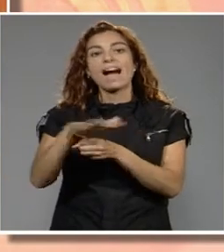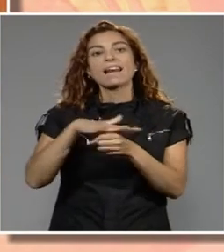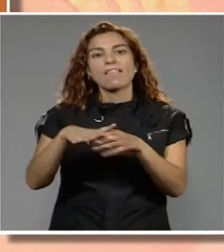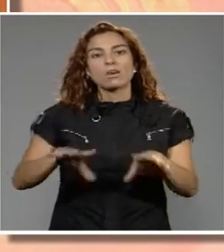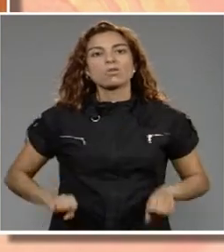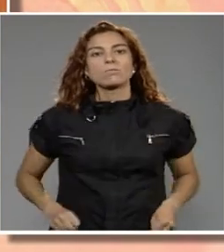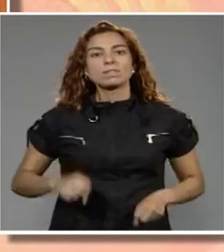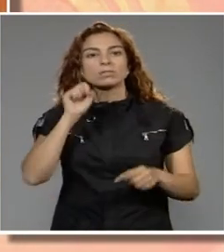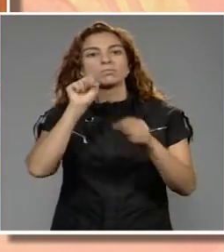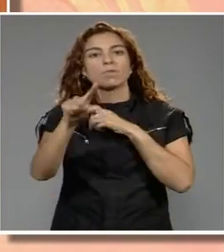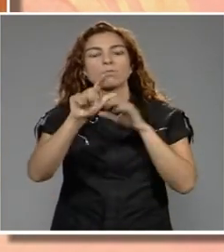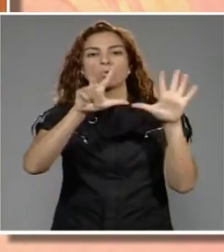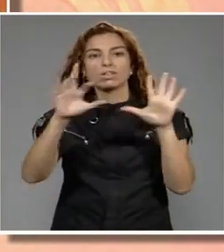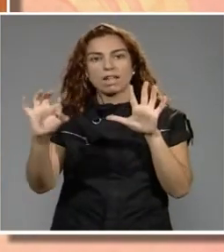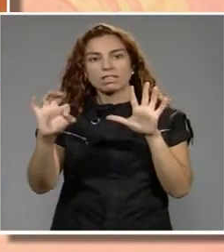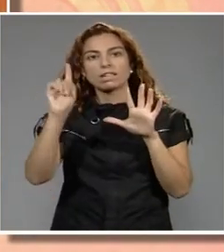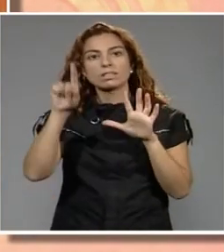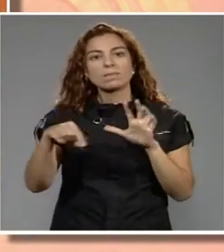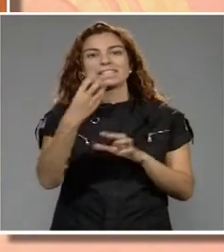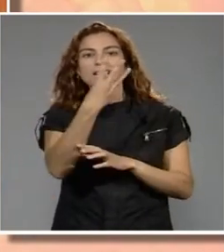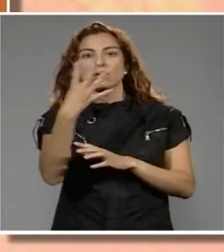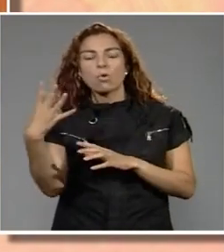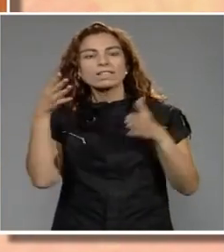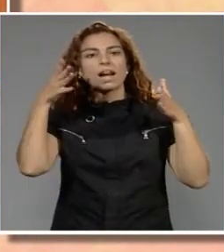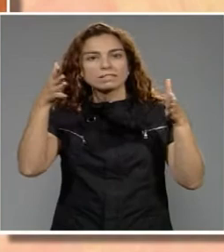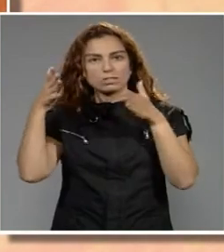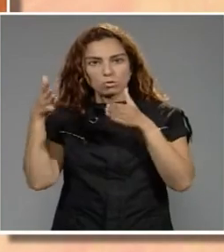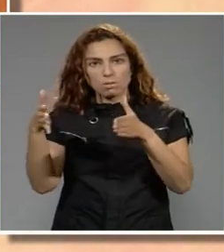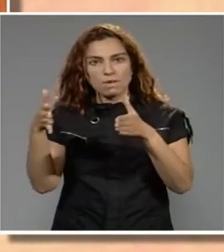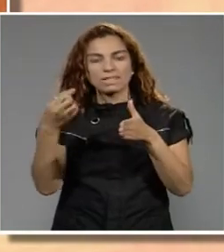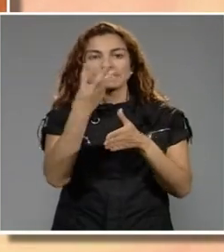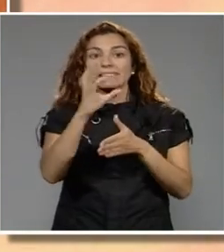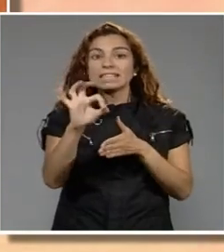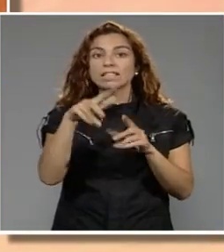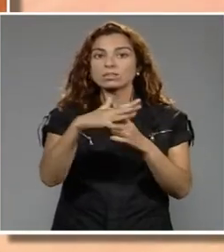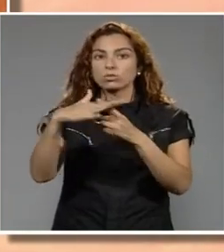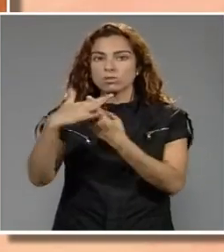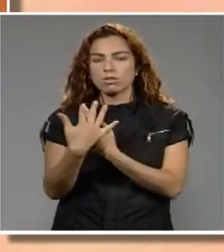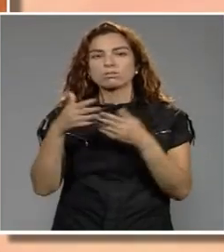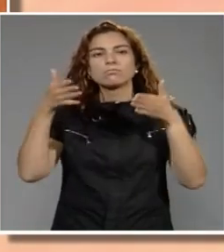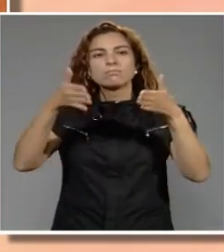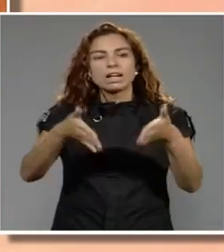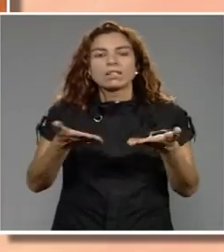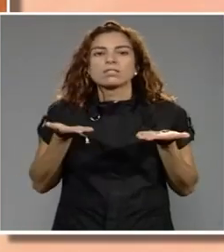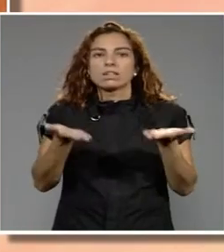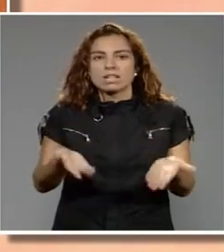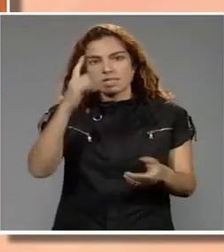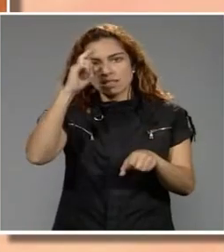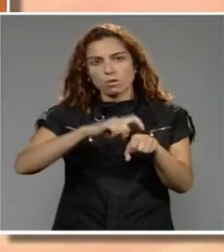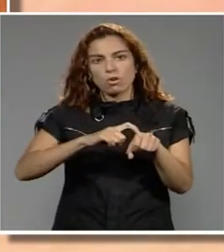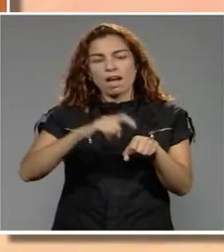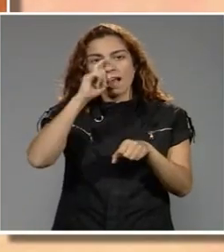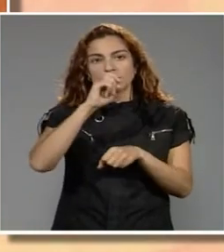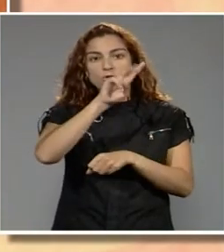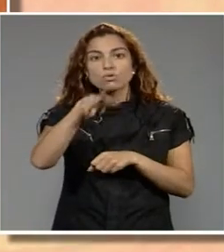i atenció ha rebut 80 trucades i ha realitzat 34 assessoraments. En 30 casos s'ha donat atenció psicològica. Durant el